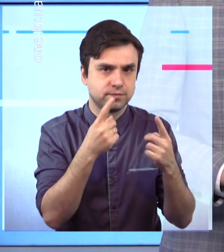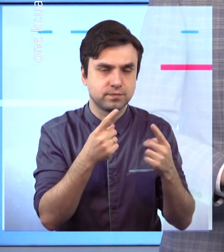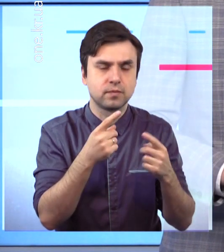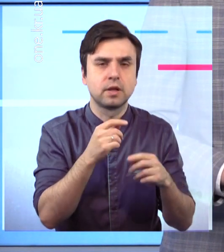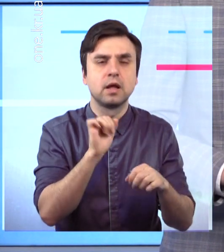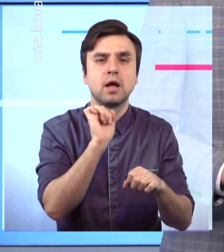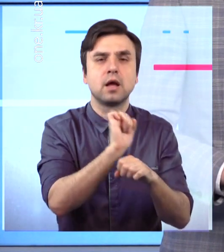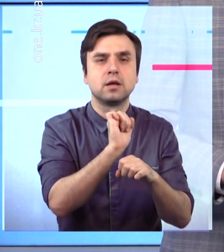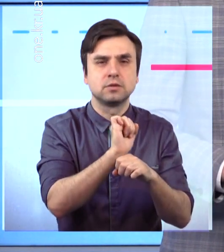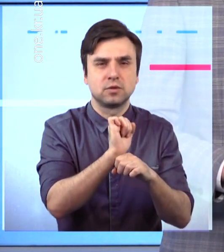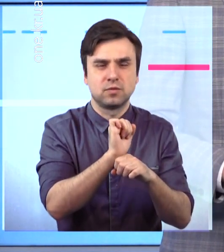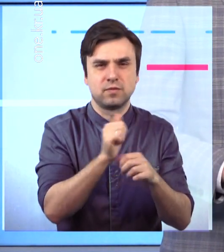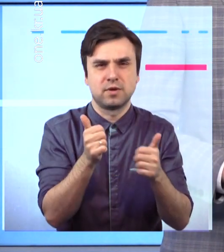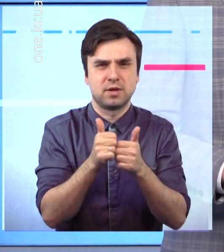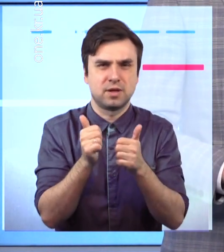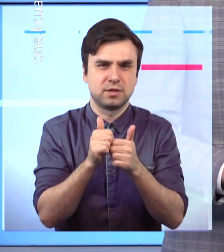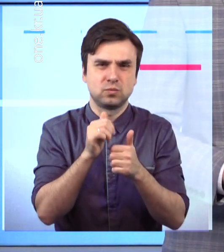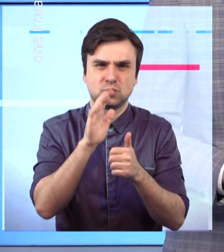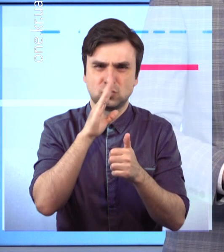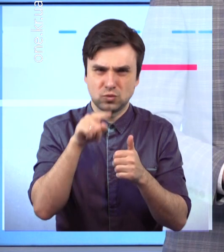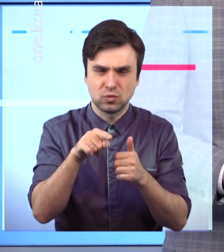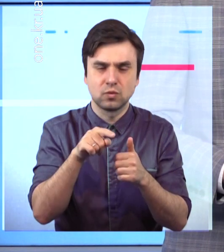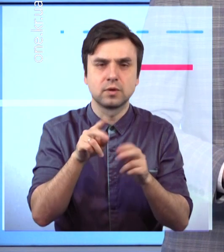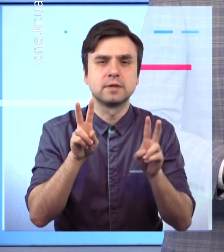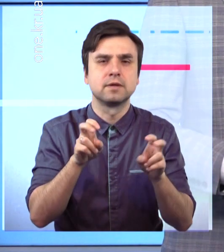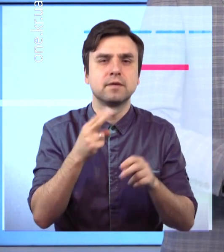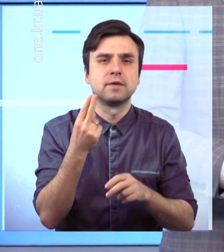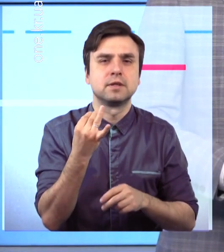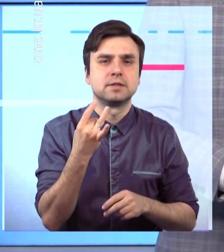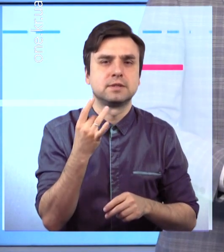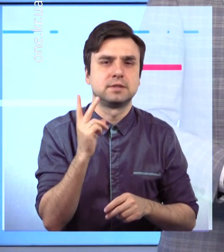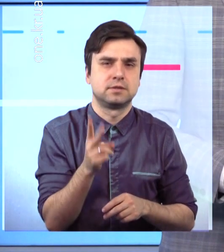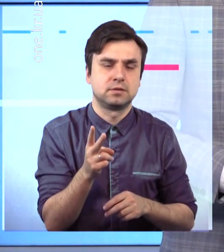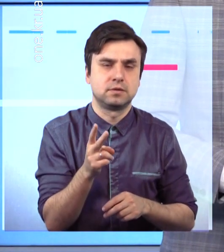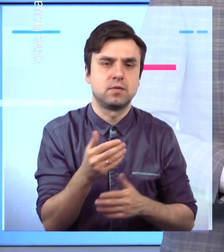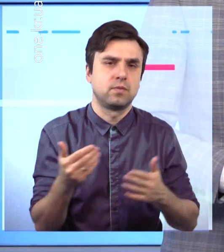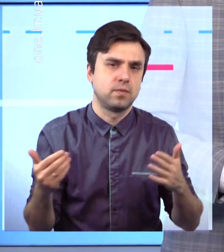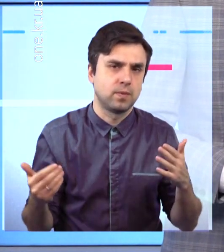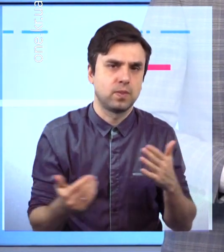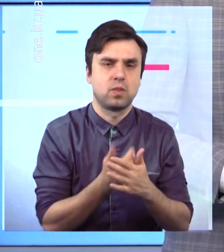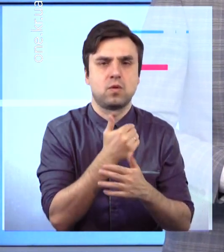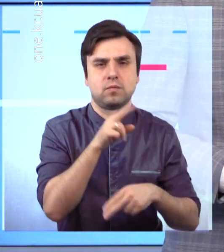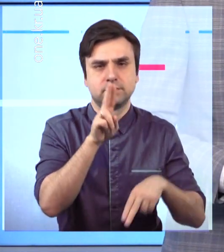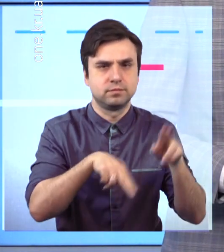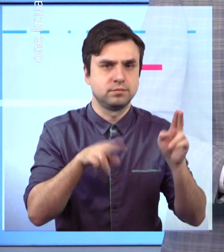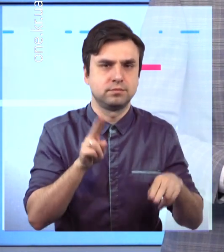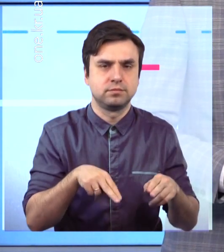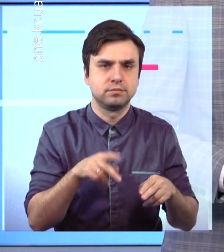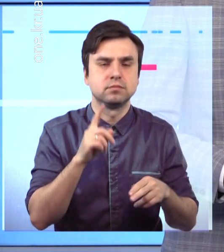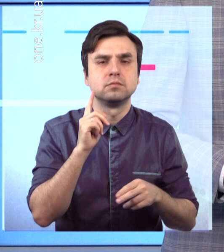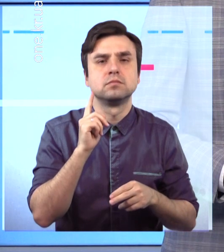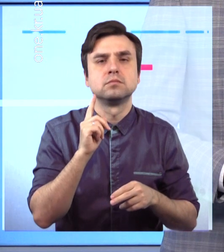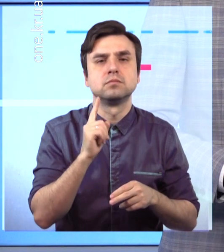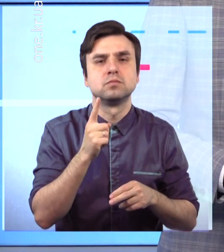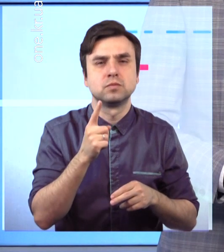соцмісті навпроти 95-ї гімназії, вже невдовзі отримує якісно новий вигляд. Все завдяки хисту та вправним вмінням